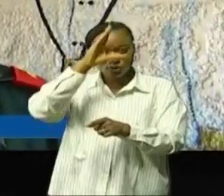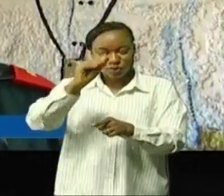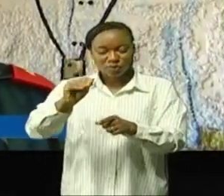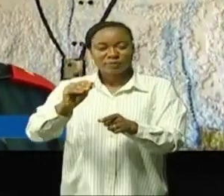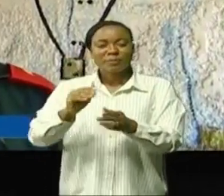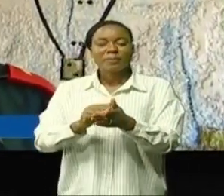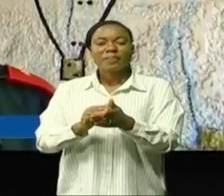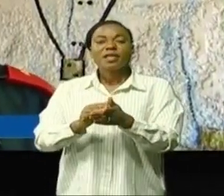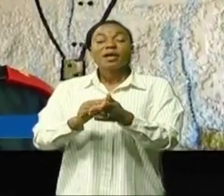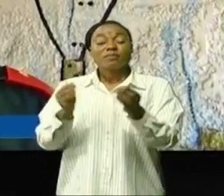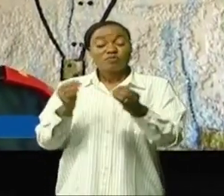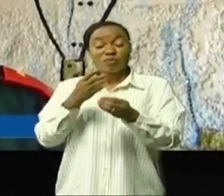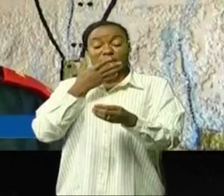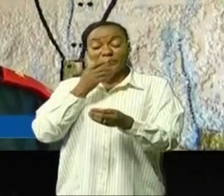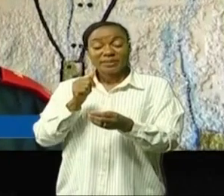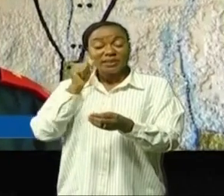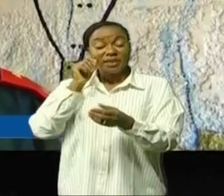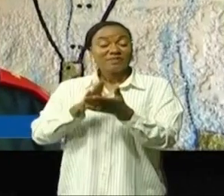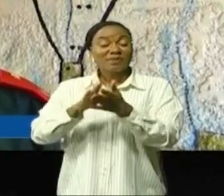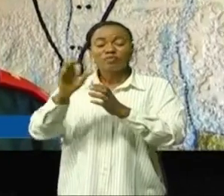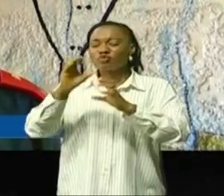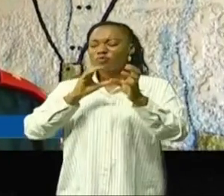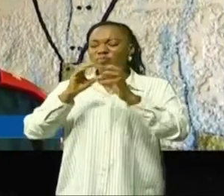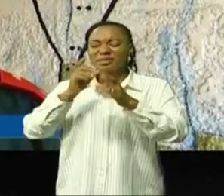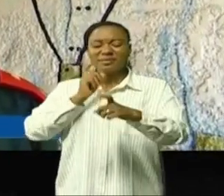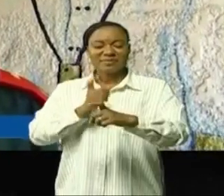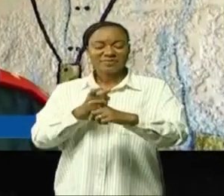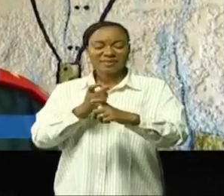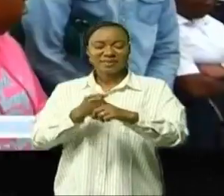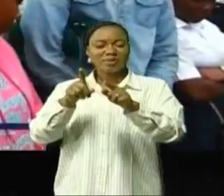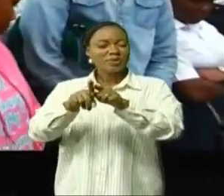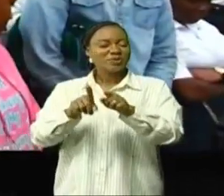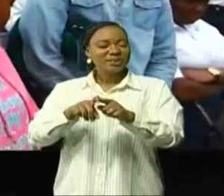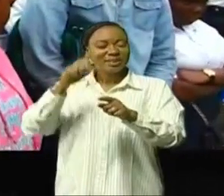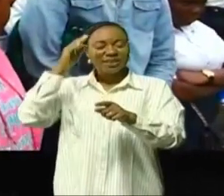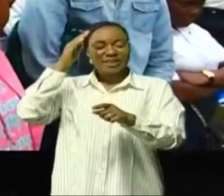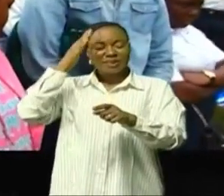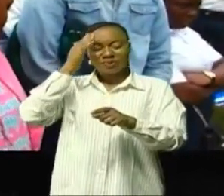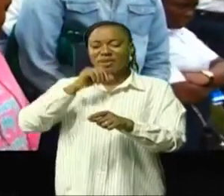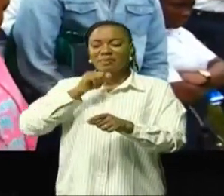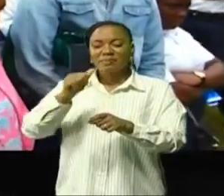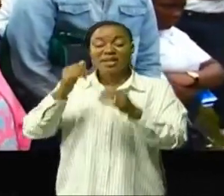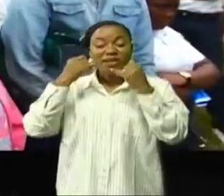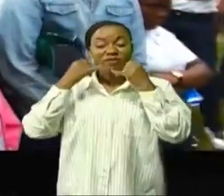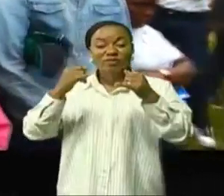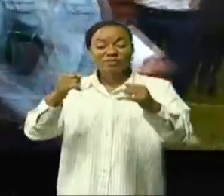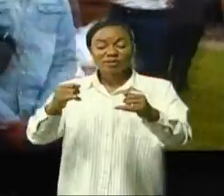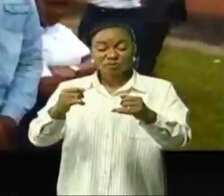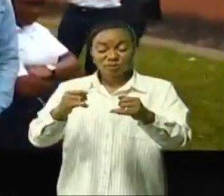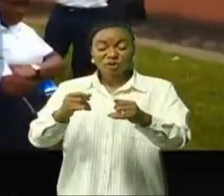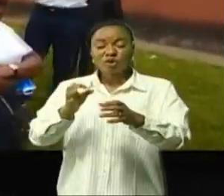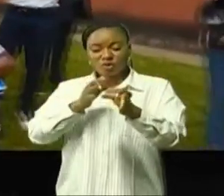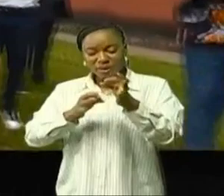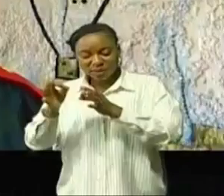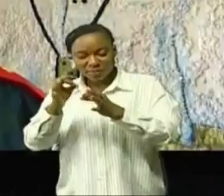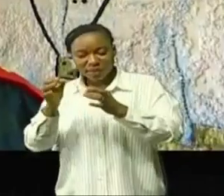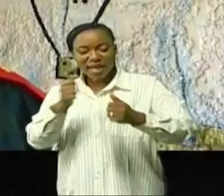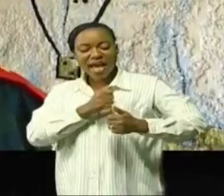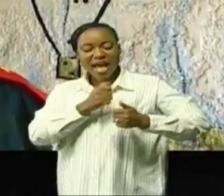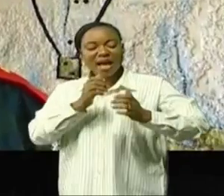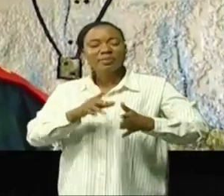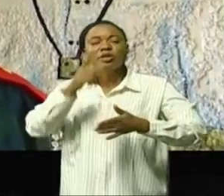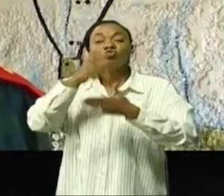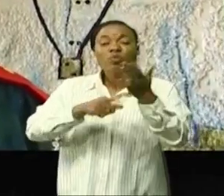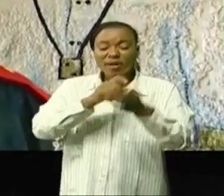assez, ils ne sont pas informés de ce que nous sommes, de ce que nous faisons, de que nous sommes, c'est quoi l'armée, qu'est-ce que les gens qui sont